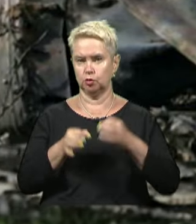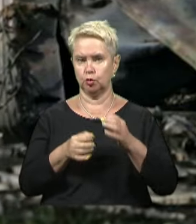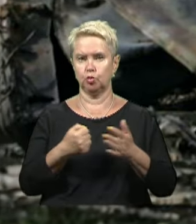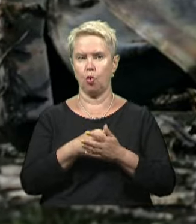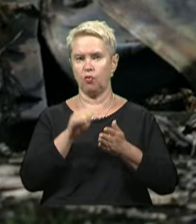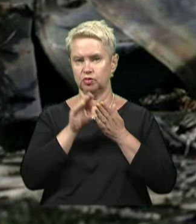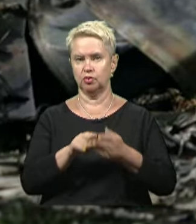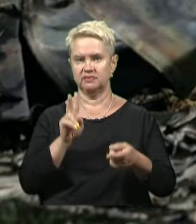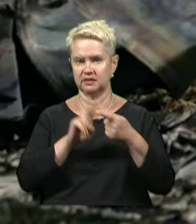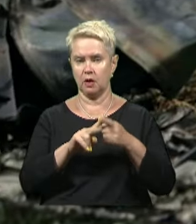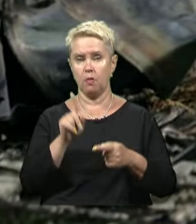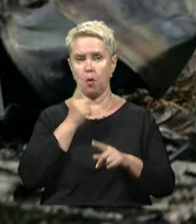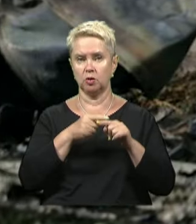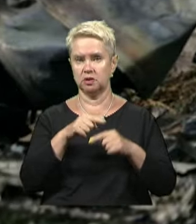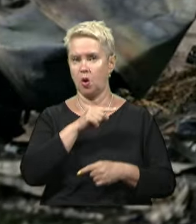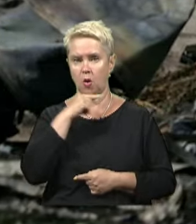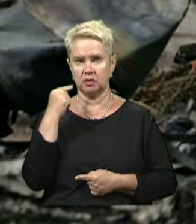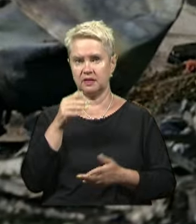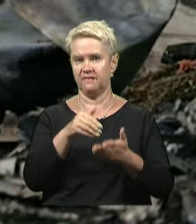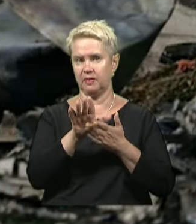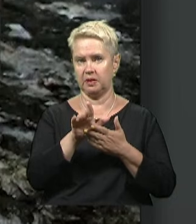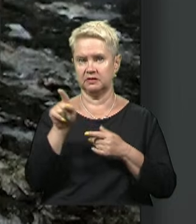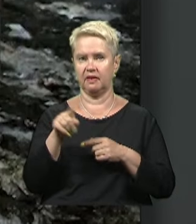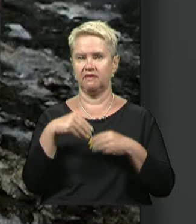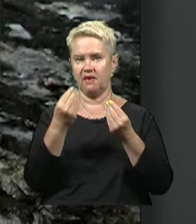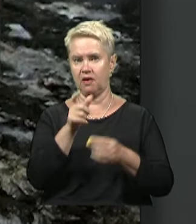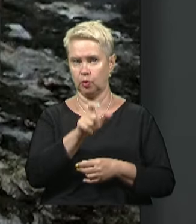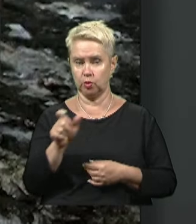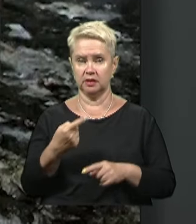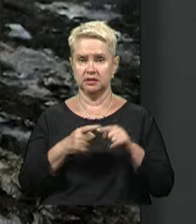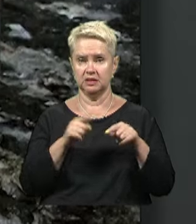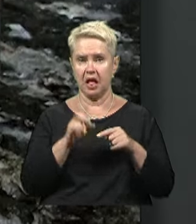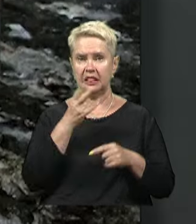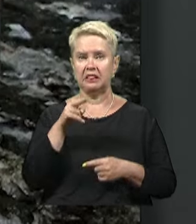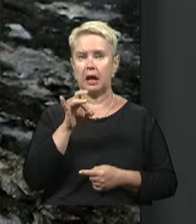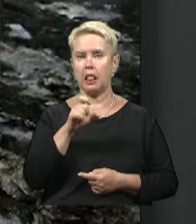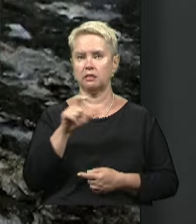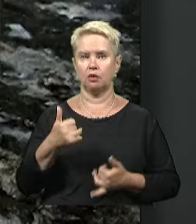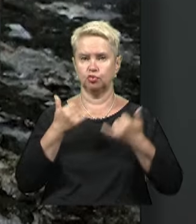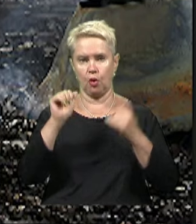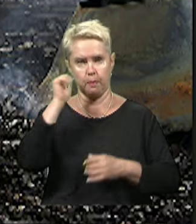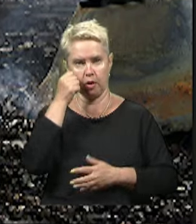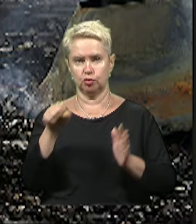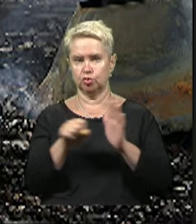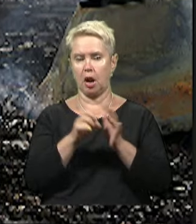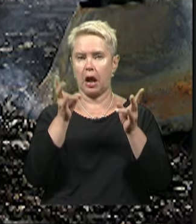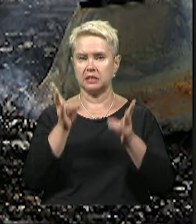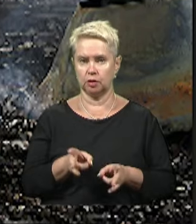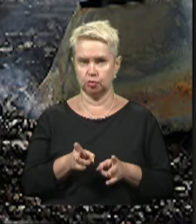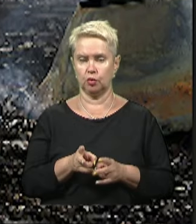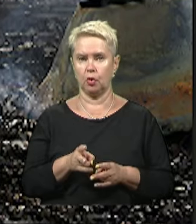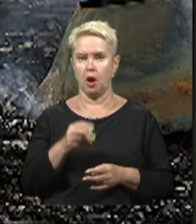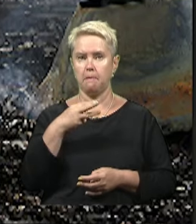довічного ув'язнення, але попри це Росія відмовляється їх видавати. Сьогодні в Нідерландах вшанували пам'ять жертв катастрофи